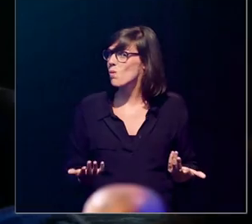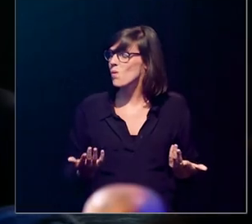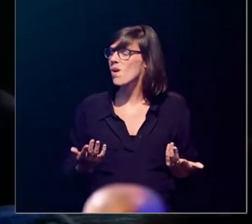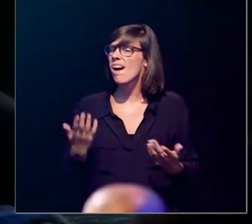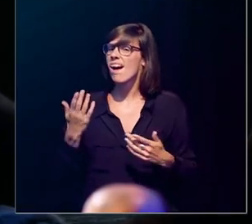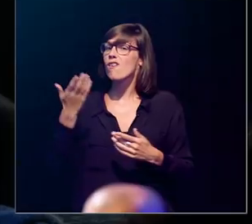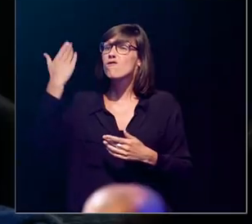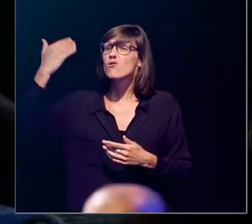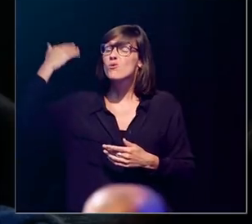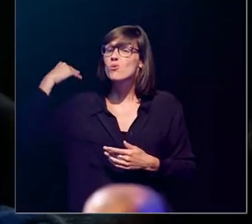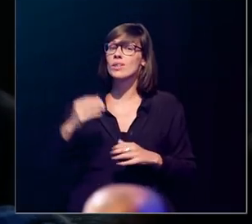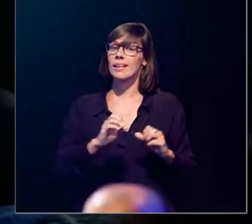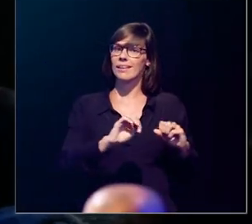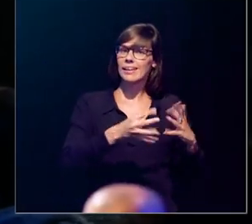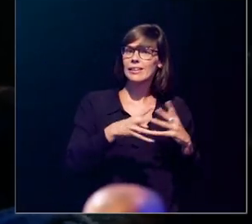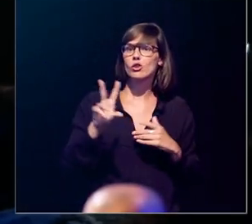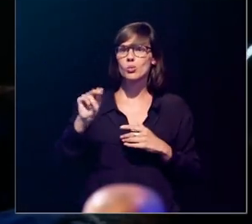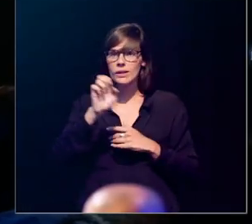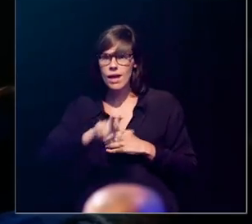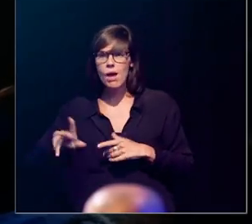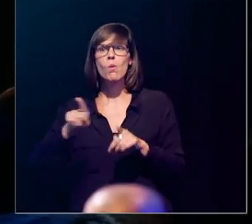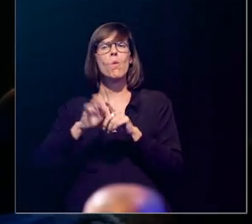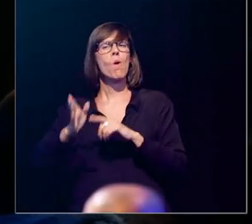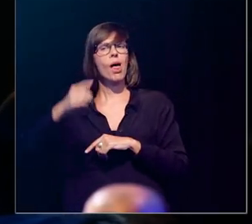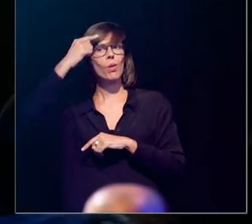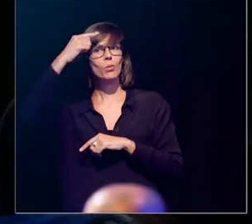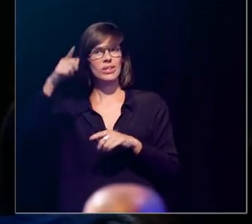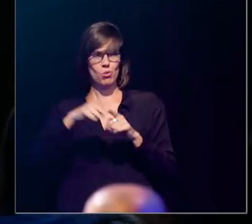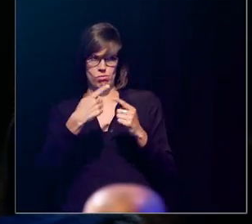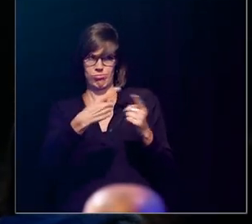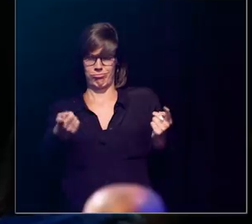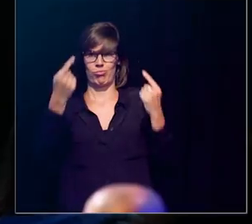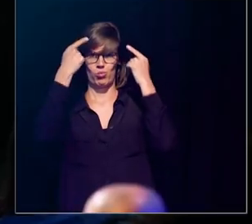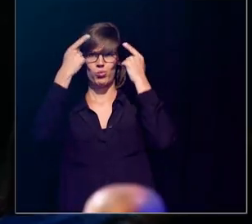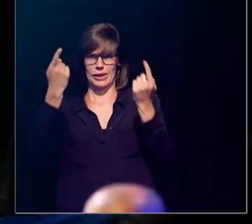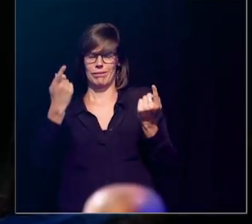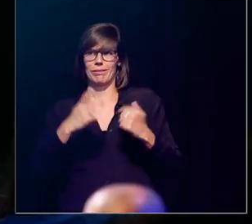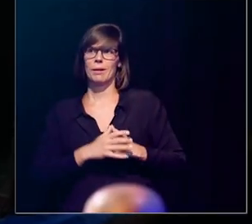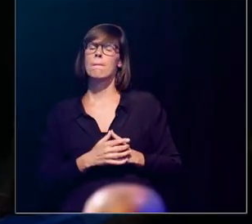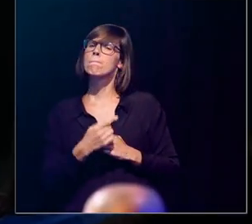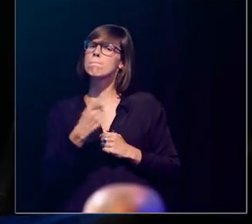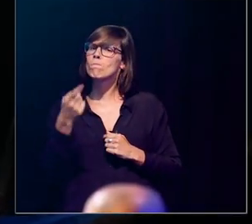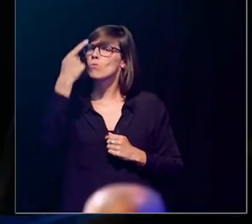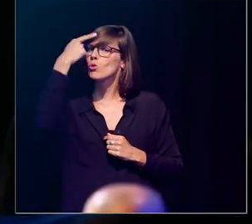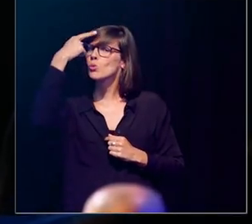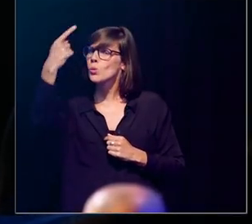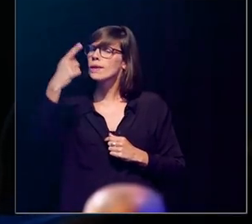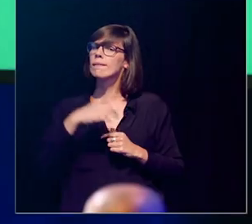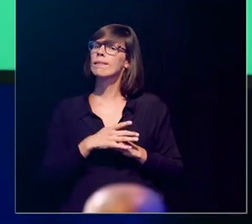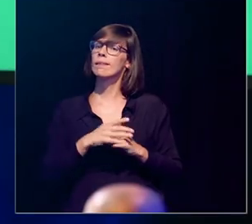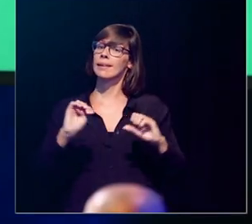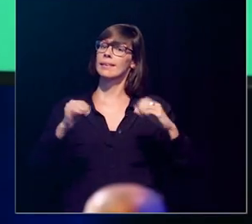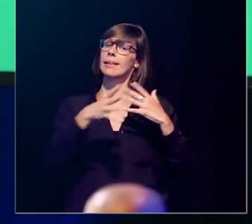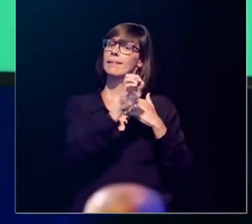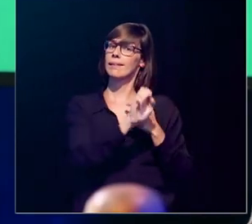wisten ze dat ook al in de negentiende en in de twintigste eeuw. En eigenlijk weten jullie dat ook. Jullie weten immers dat